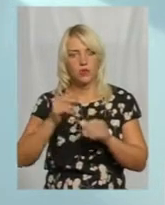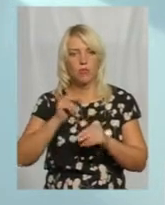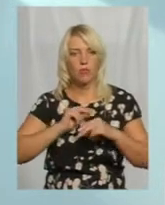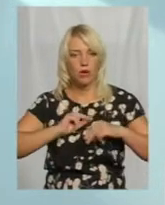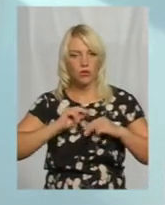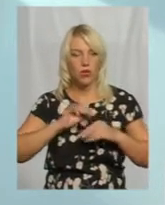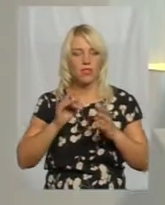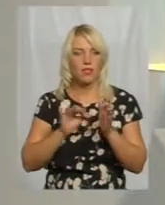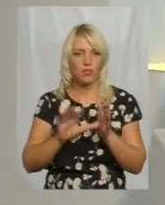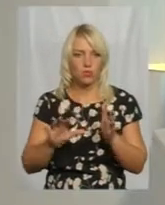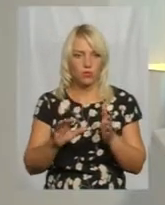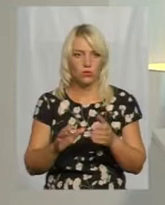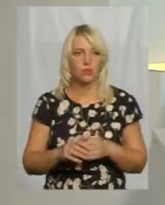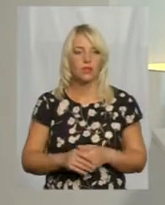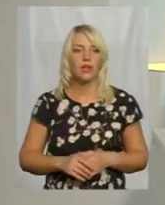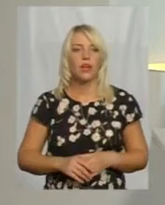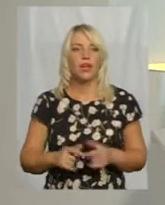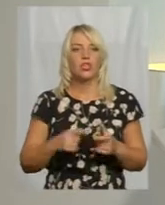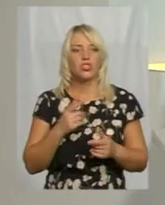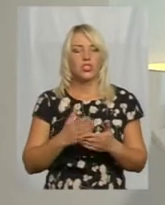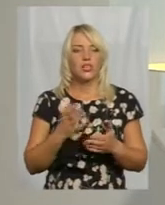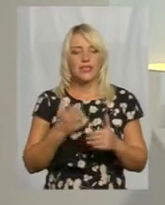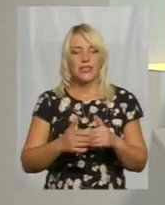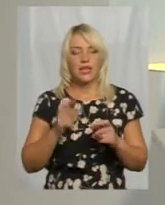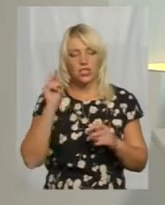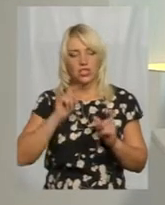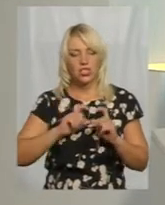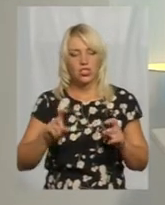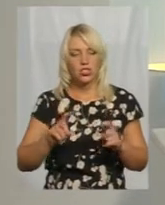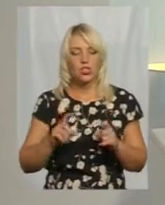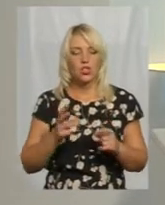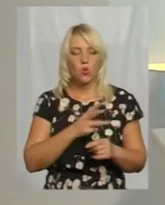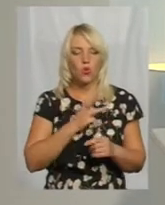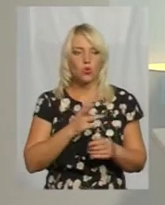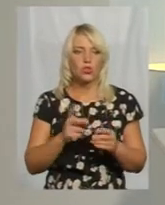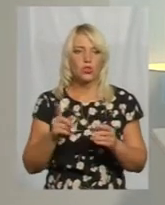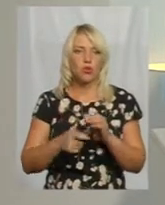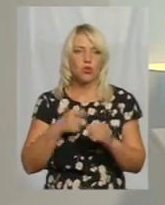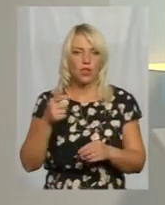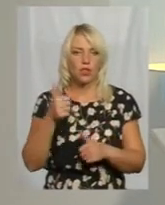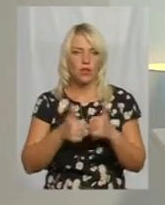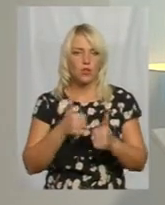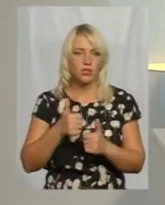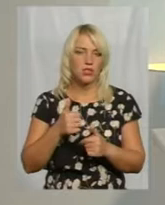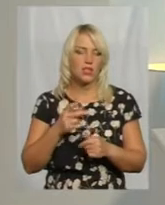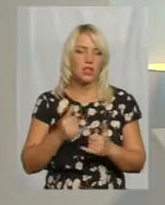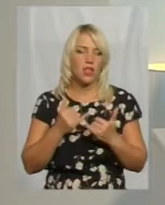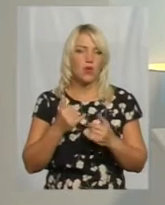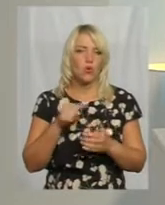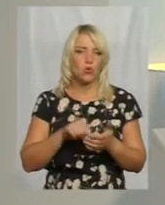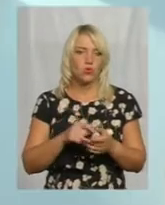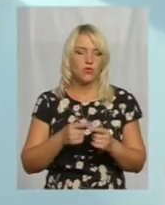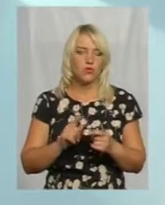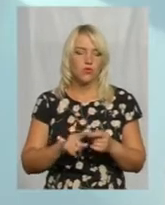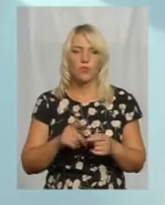чи є серед шкіл охочі податися для участі в цьому експерименті? Поки що ще не оголошений